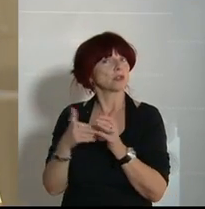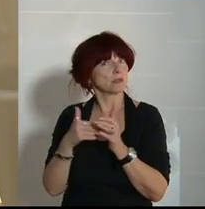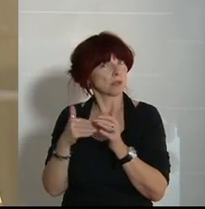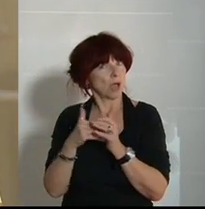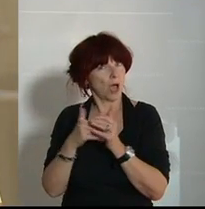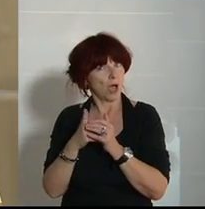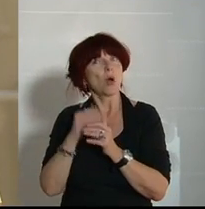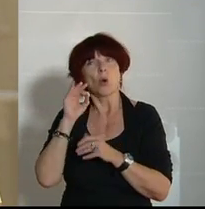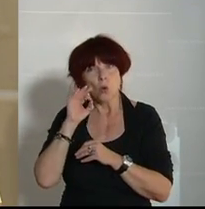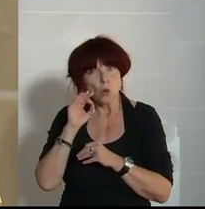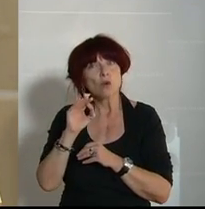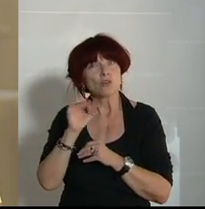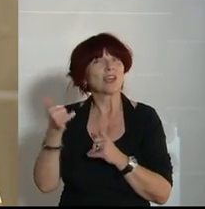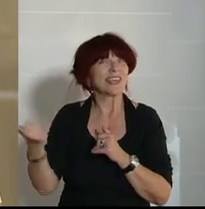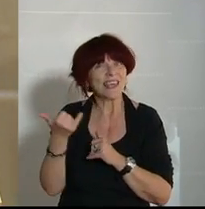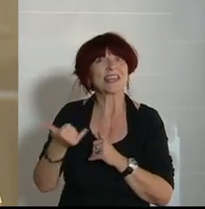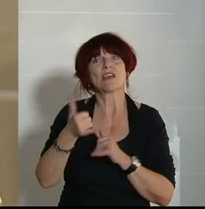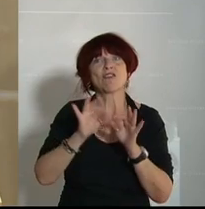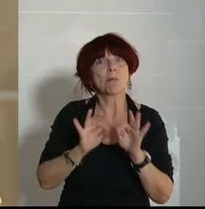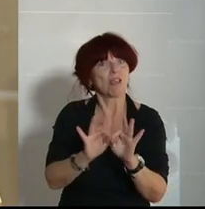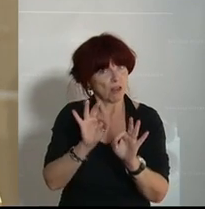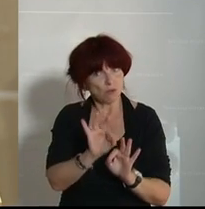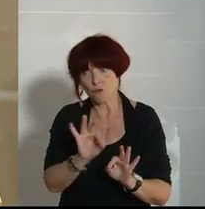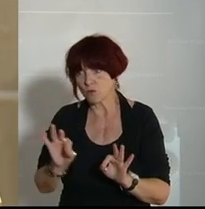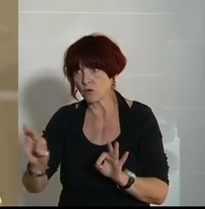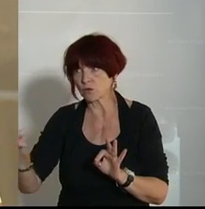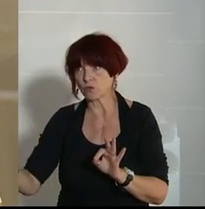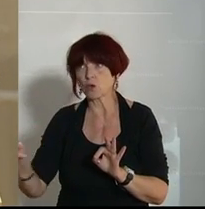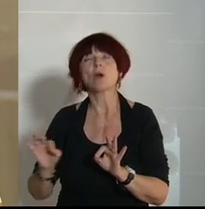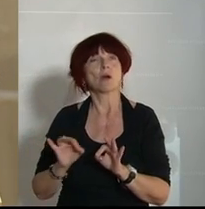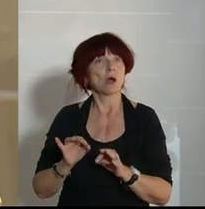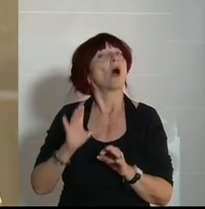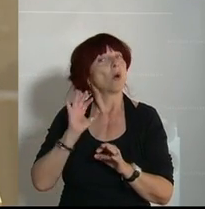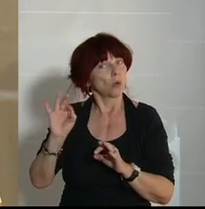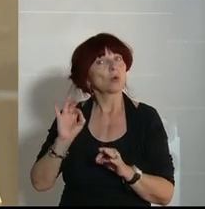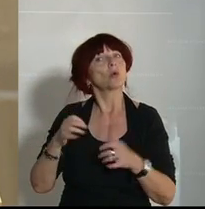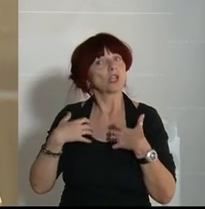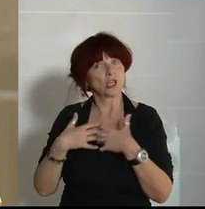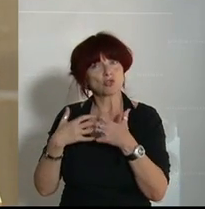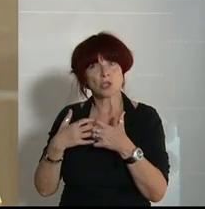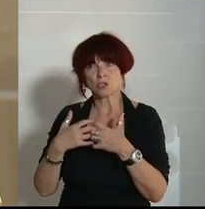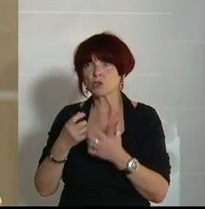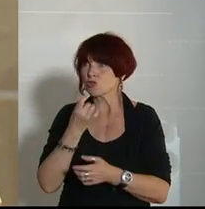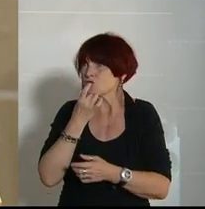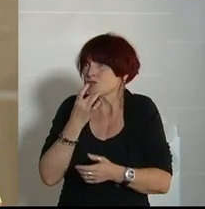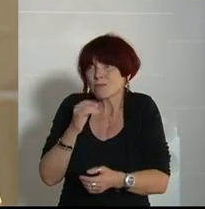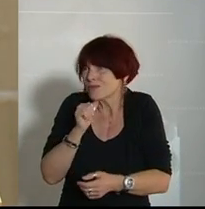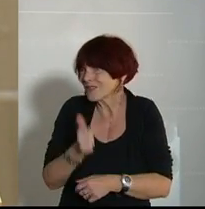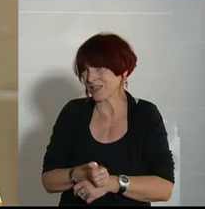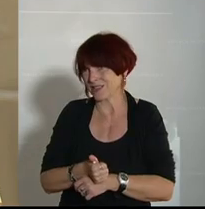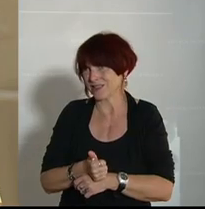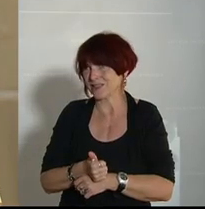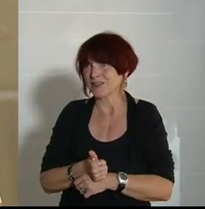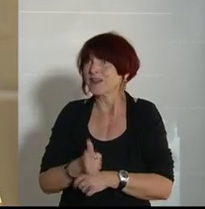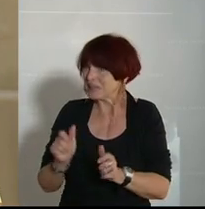ist ja eine gute Geschichte, nur sie stimmt nicht, Frau Bundesministerin, da können Sie es noch so oft den Zeitungen geben und die können das noch so oft abtun, es